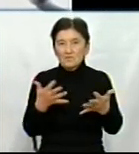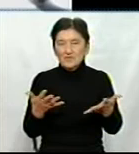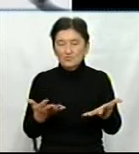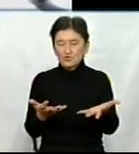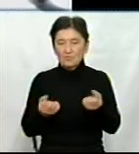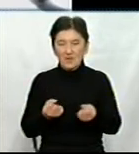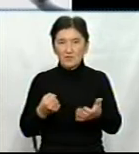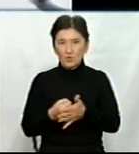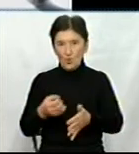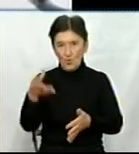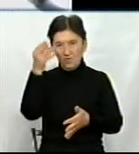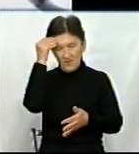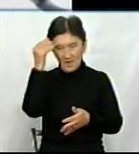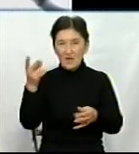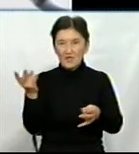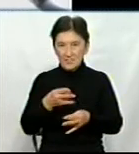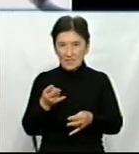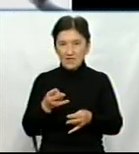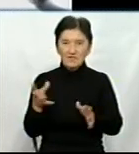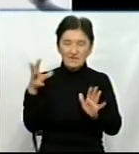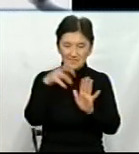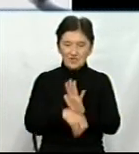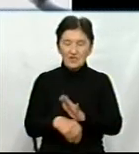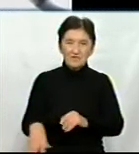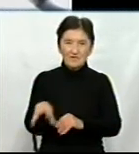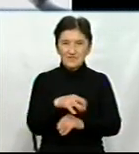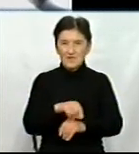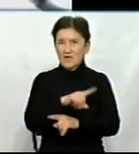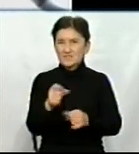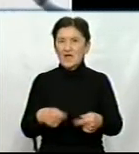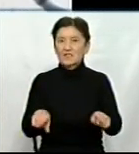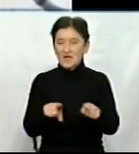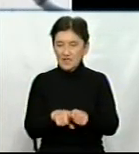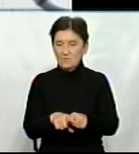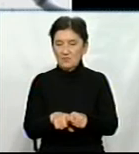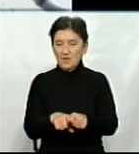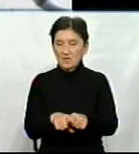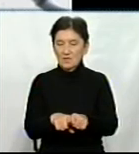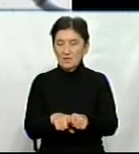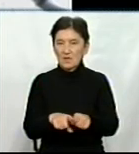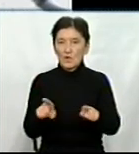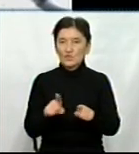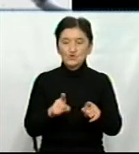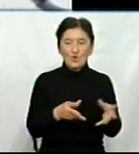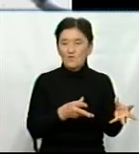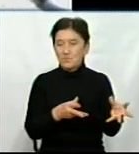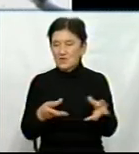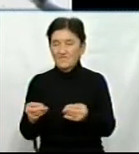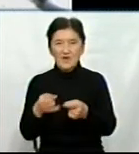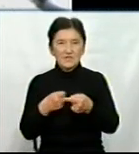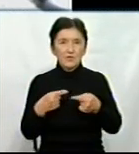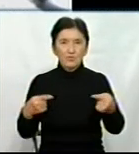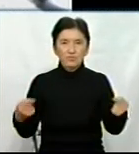Тобто, ми маємо вважати всі чинники за такими, що впливають на будь-яку галузь